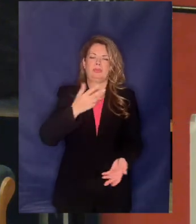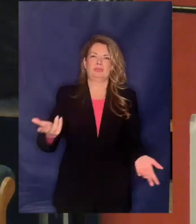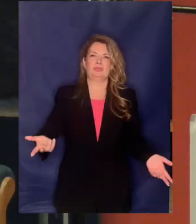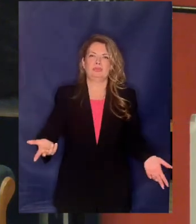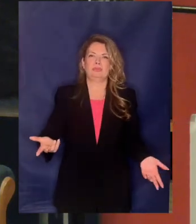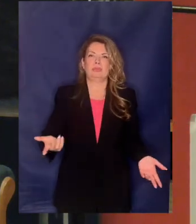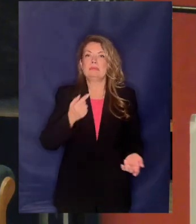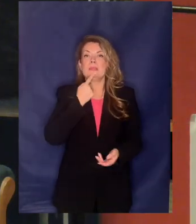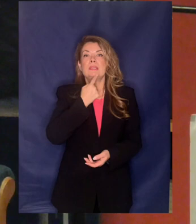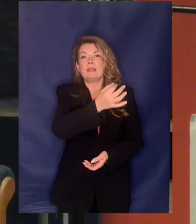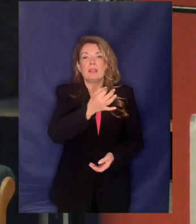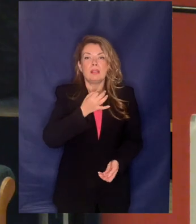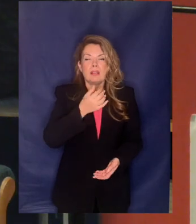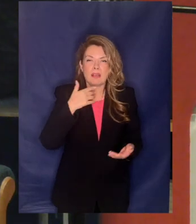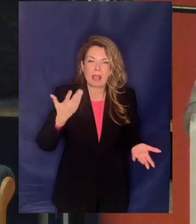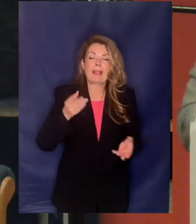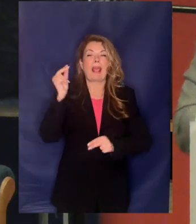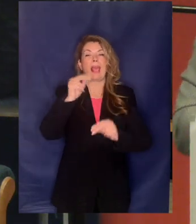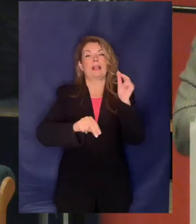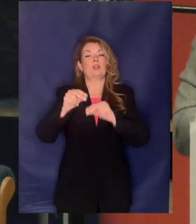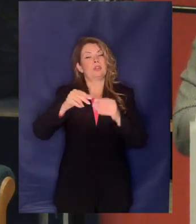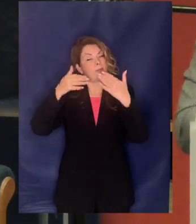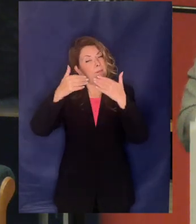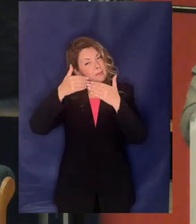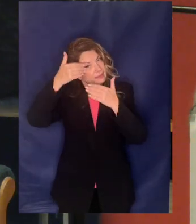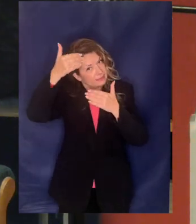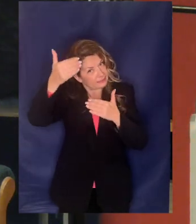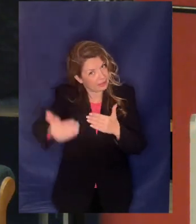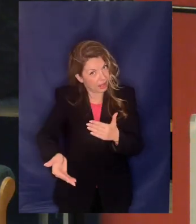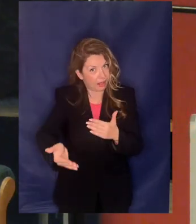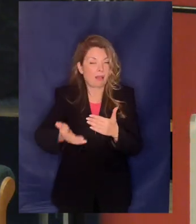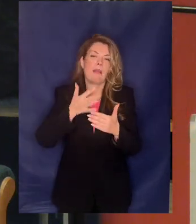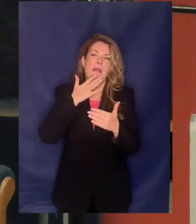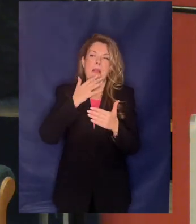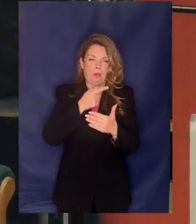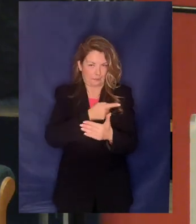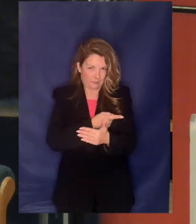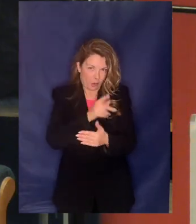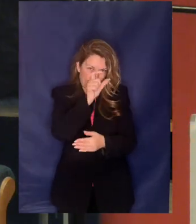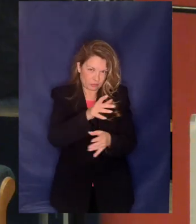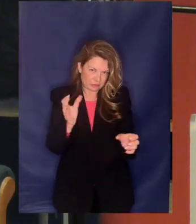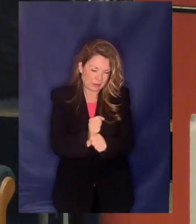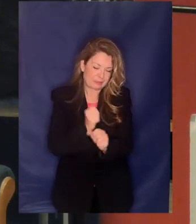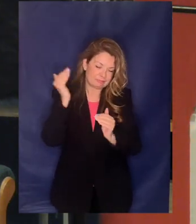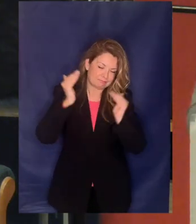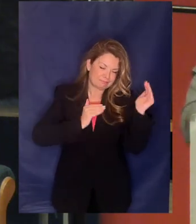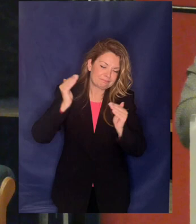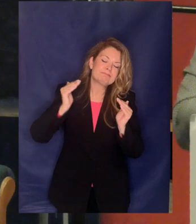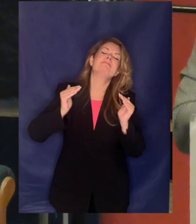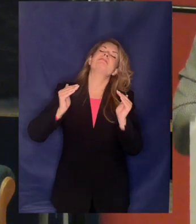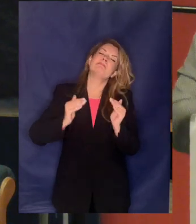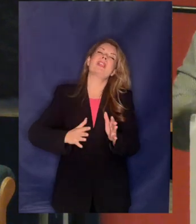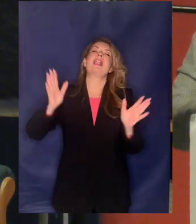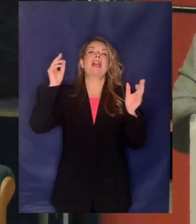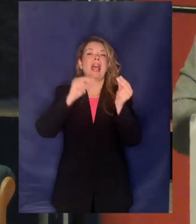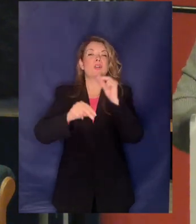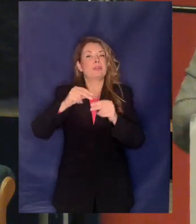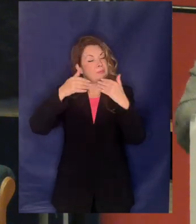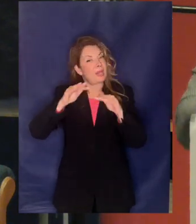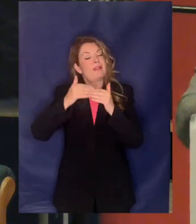λέει ότι ενδεχομένως μετά τις εκλογές που δεν θα είναι πρωθυπουργός αλλά μετά τις εκλογές θα